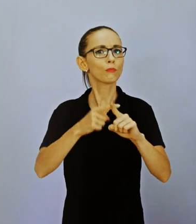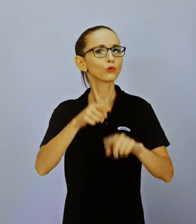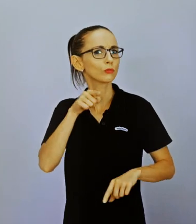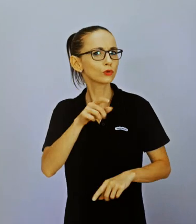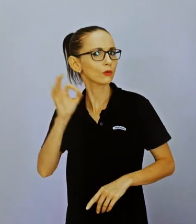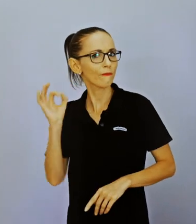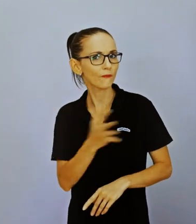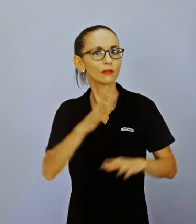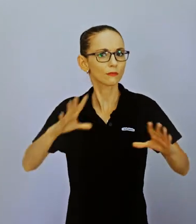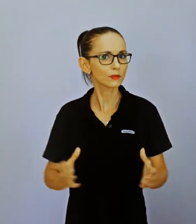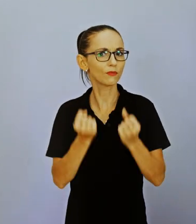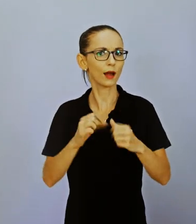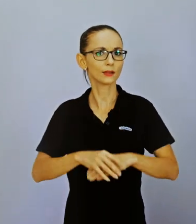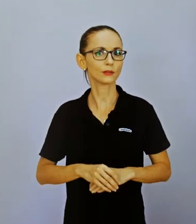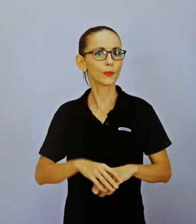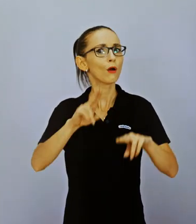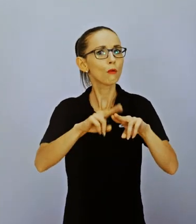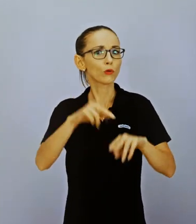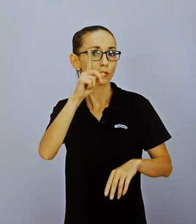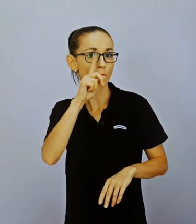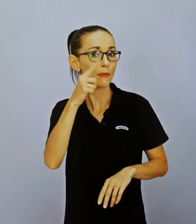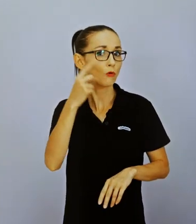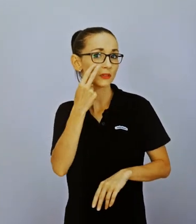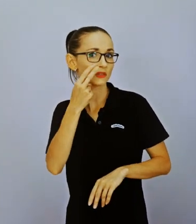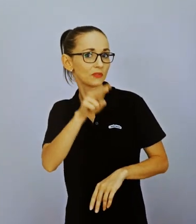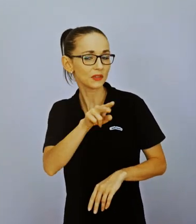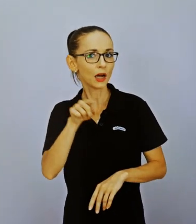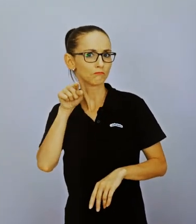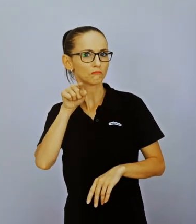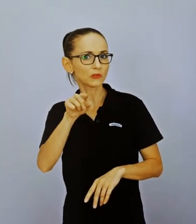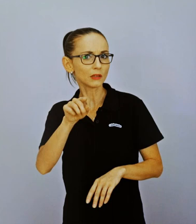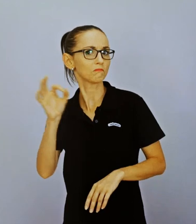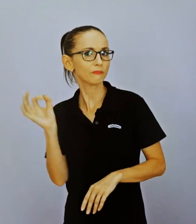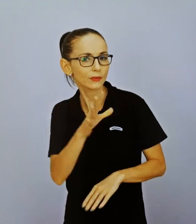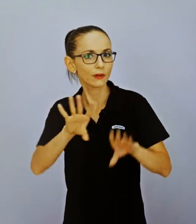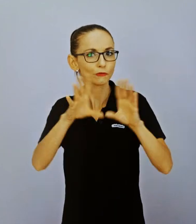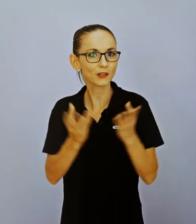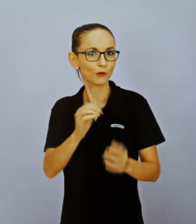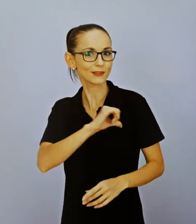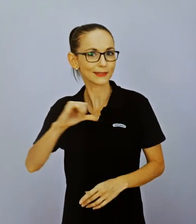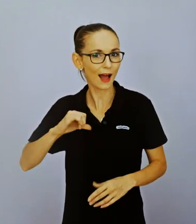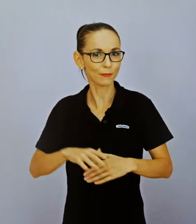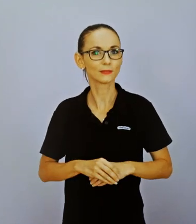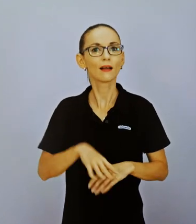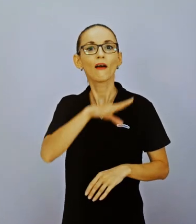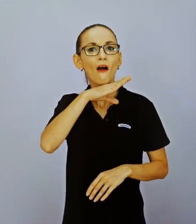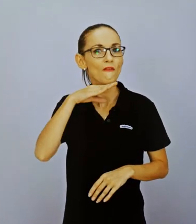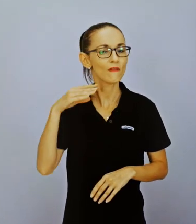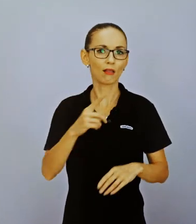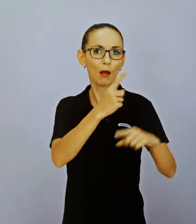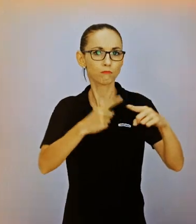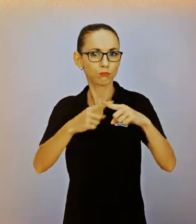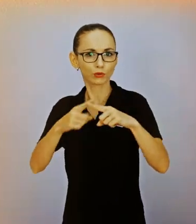stále opakovať, lebo len tak sa ich naučíte. A tým presvedčíte aj svoje okolie, aby vám